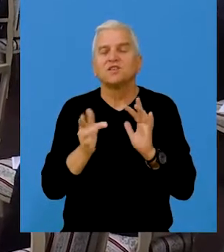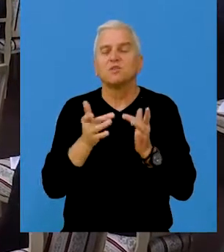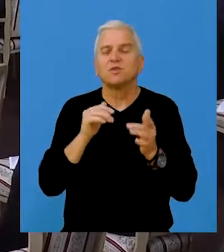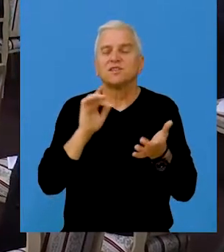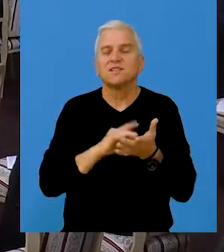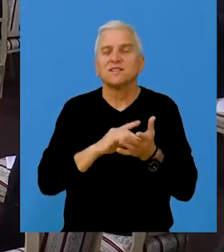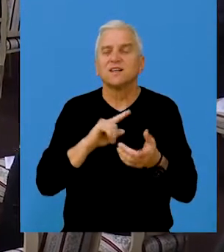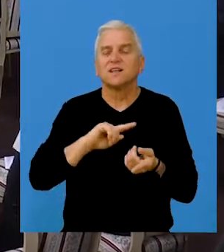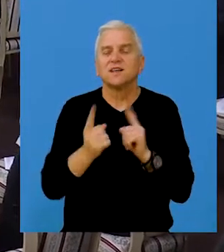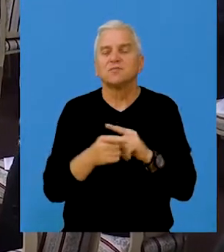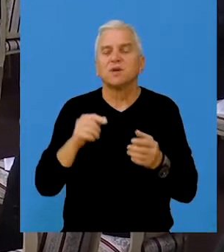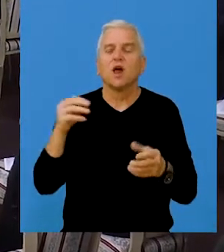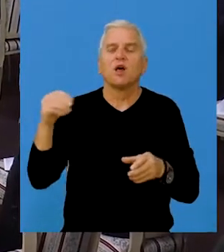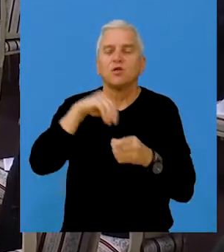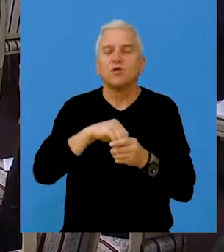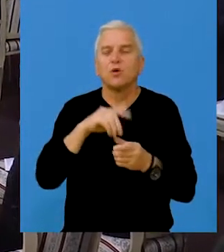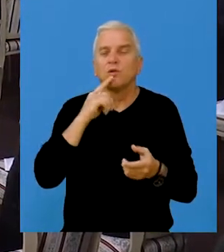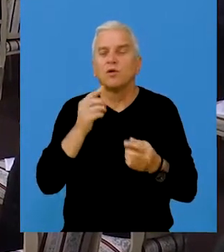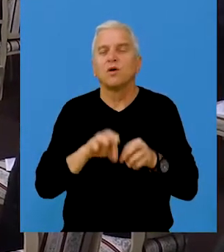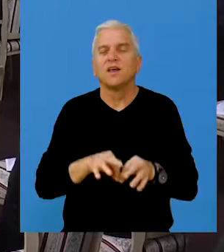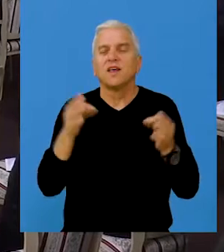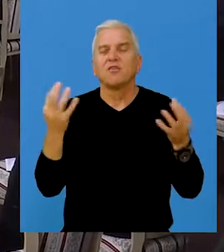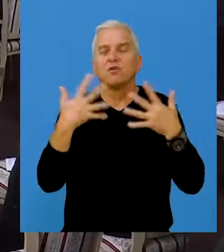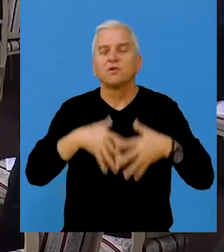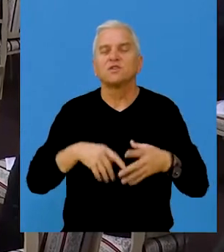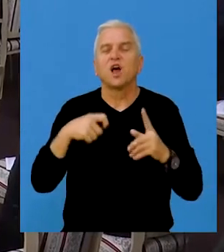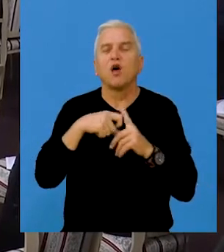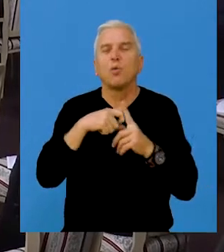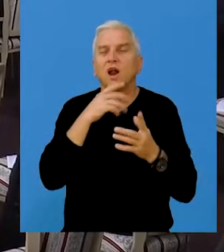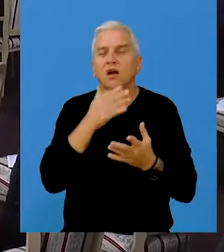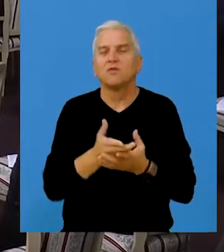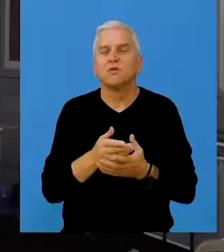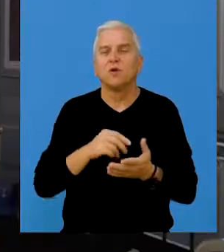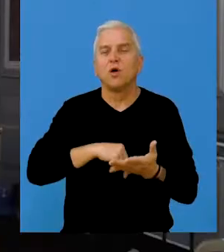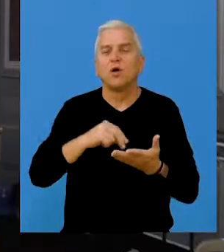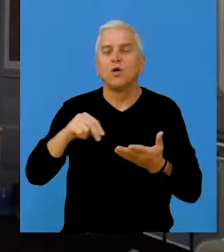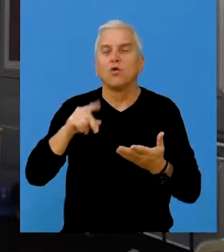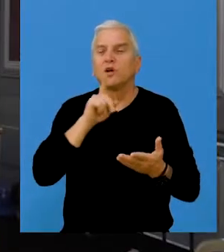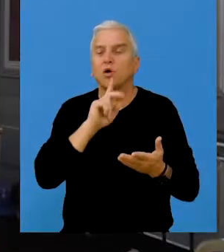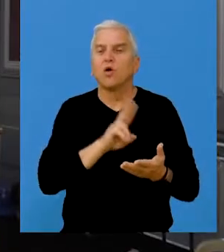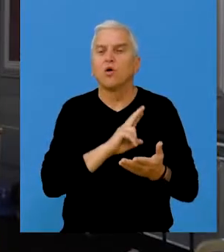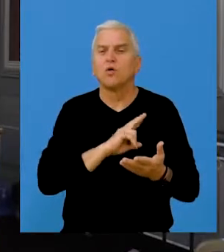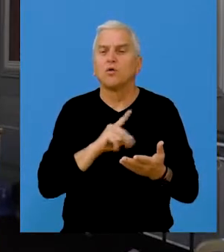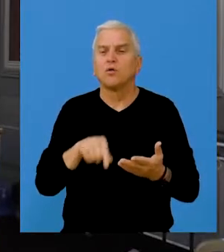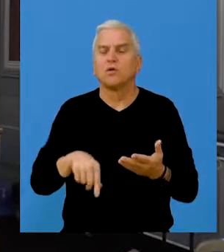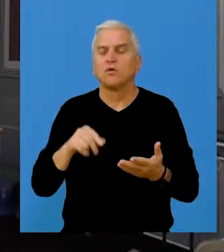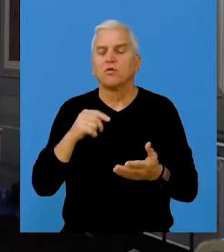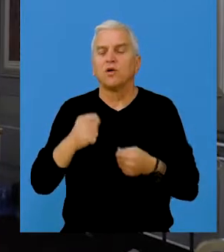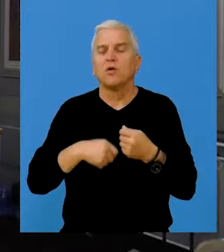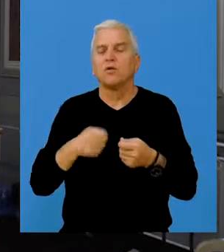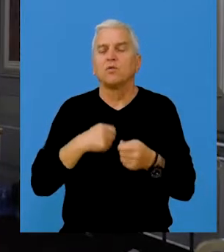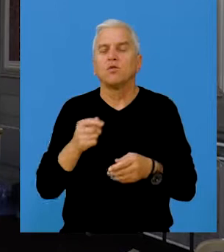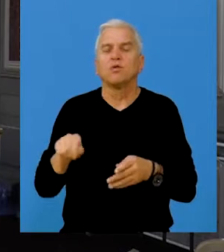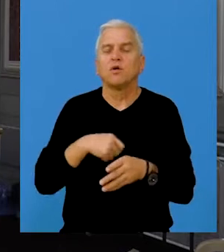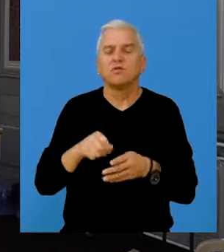sportski centar i izmene i dopune posebno programa javnog preduzeća Komunalac. Ugovore koje imamo za